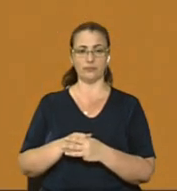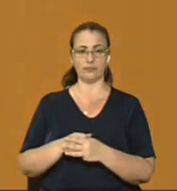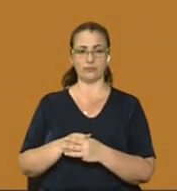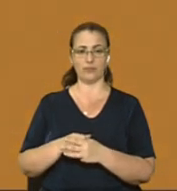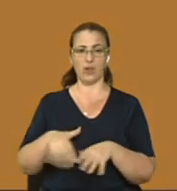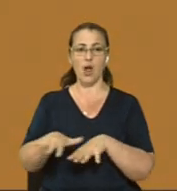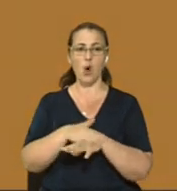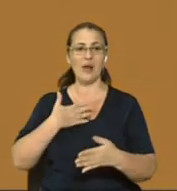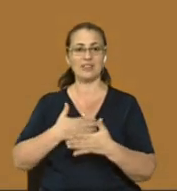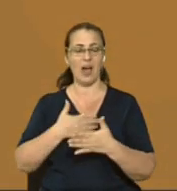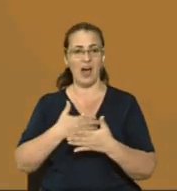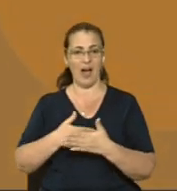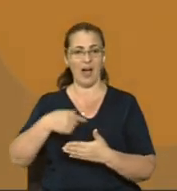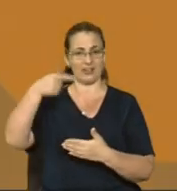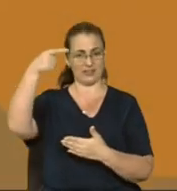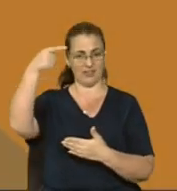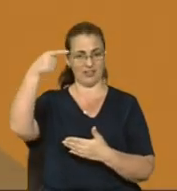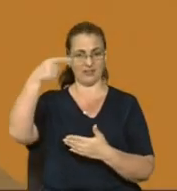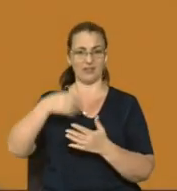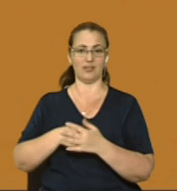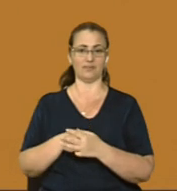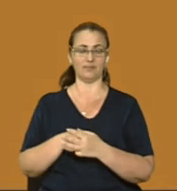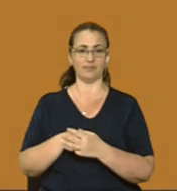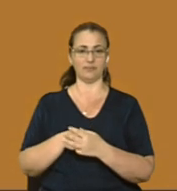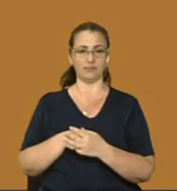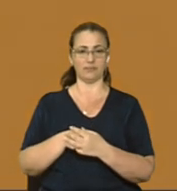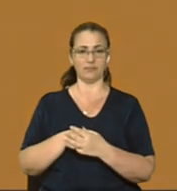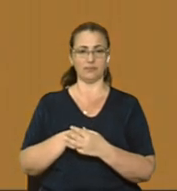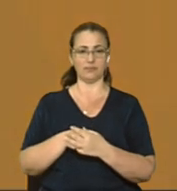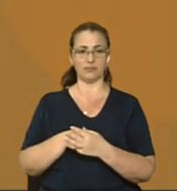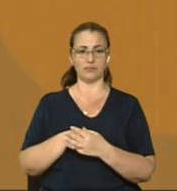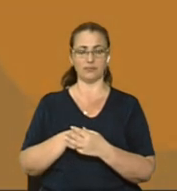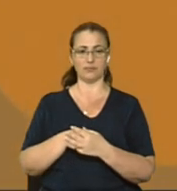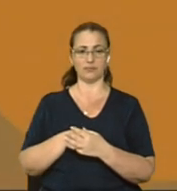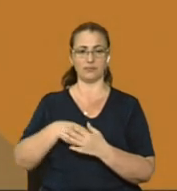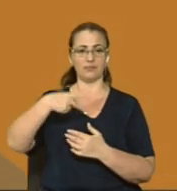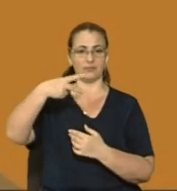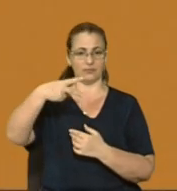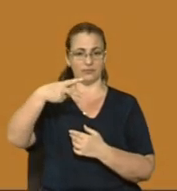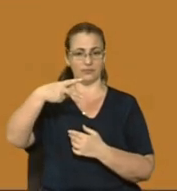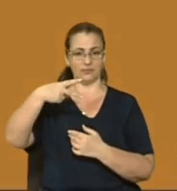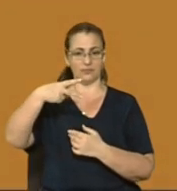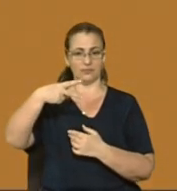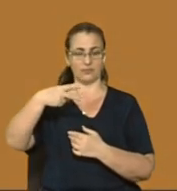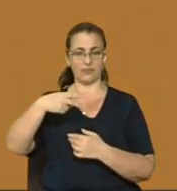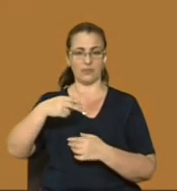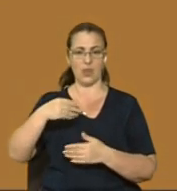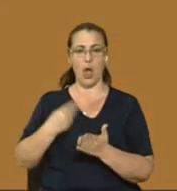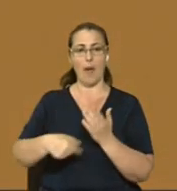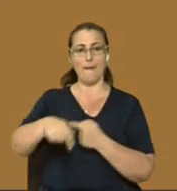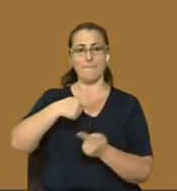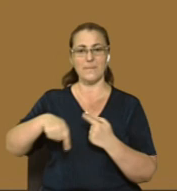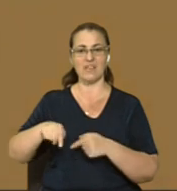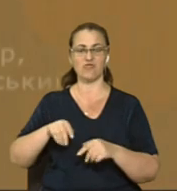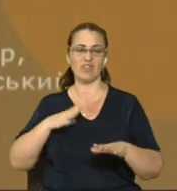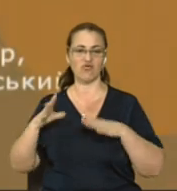Ромацька активістка Наталія Квасецька балотується у 123-му виборчому окрузі. У 124-му виборчому окрузі балотується бізнес-тренер Юрій